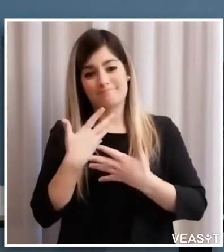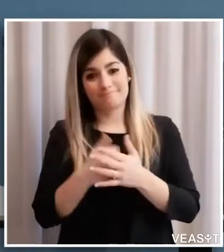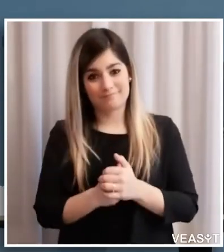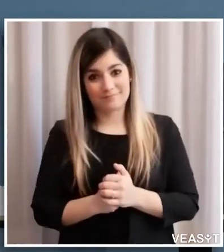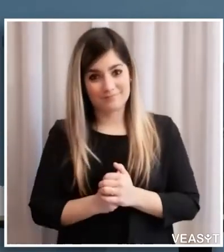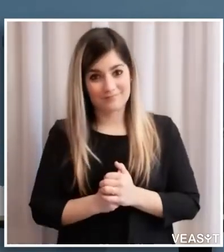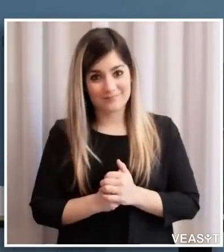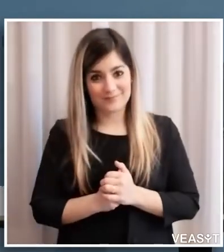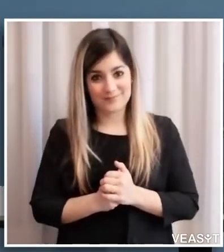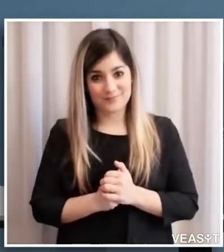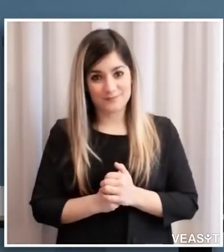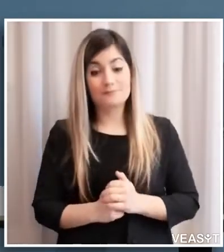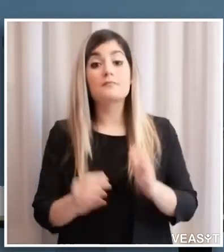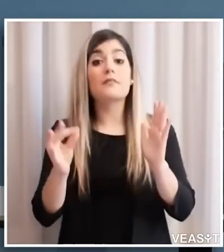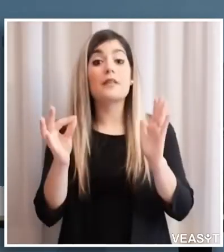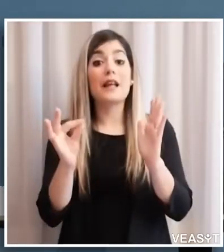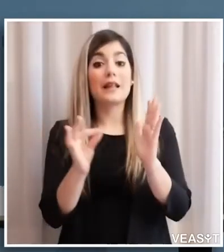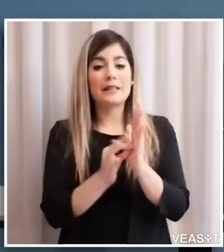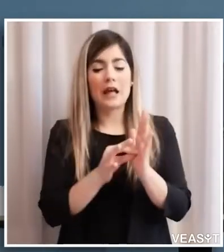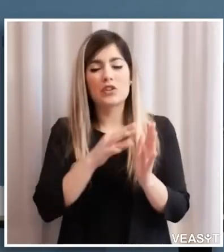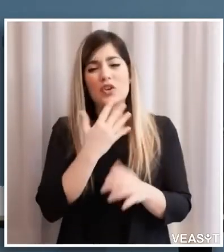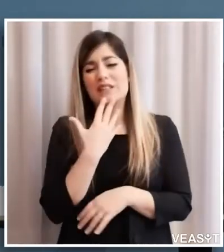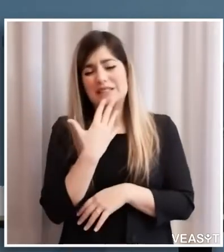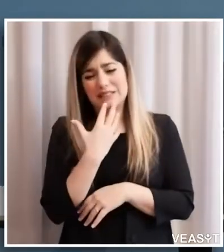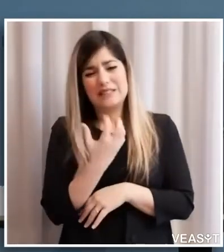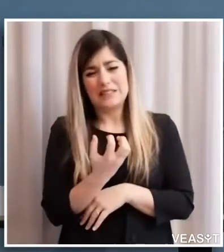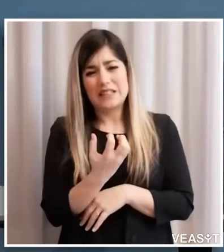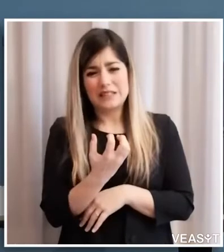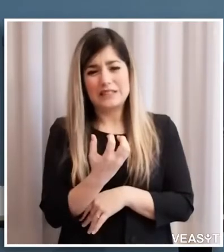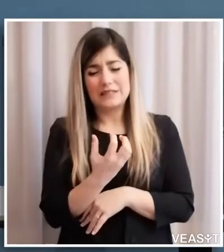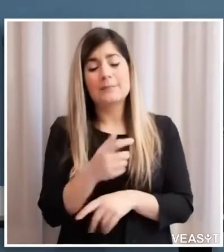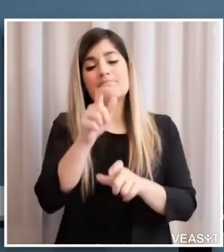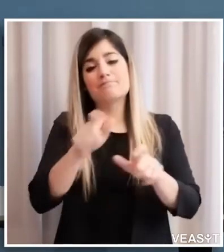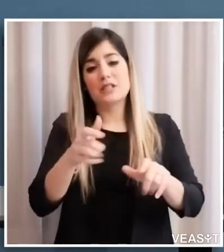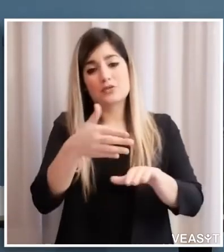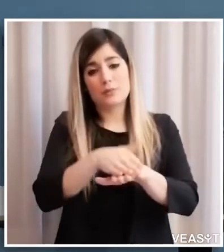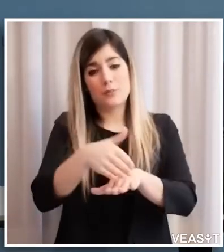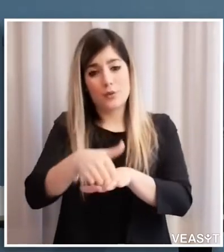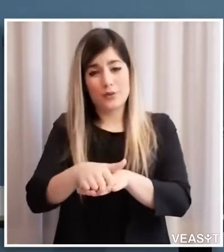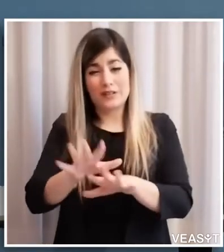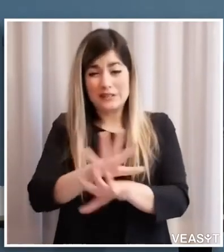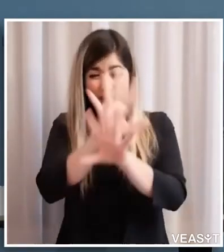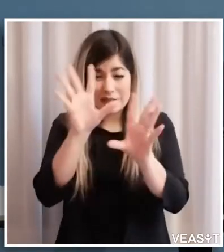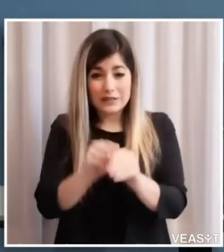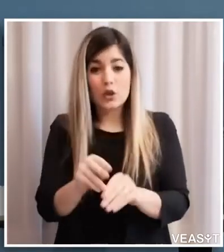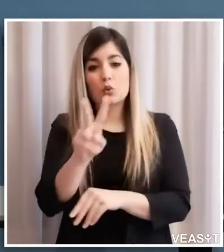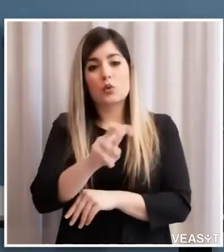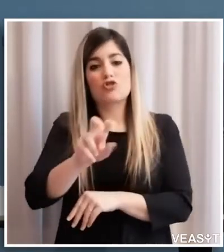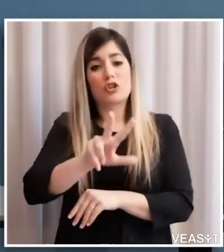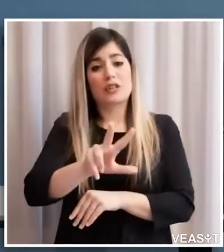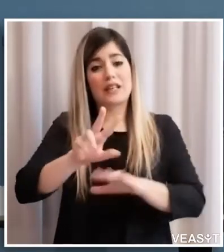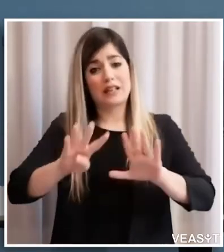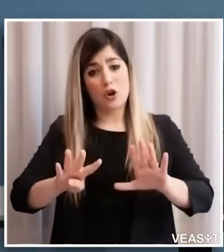Ovviamente un dato triste è quello, il numero dei deceduti sono in tutto 239, sono